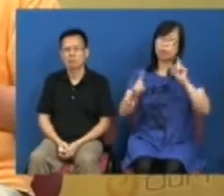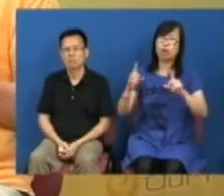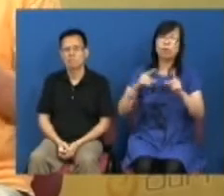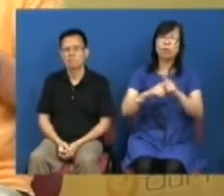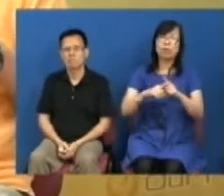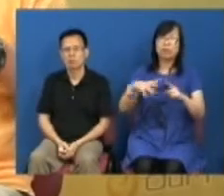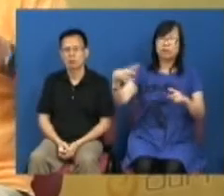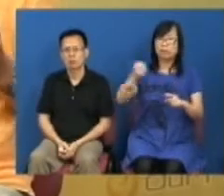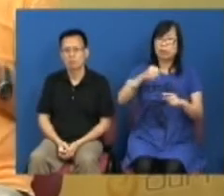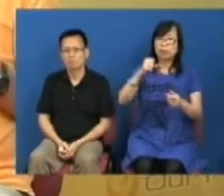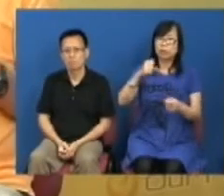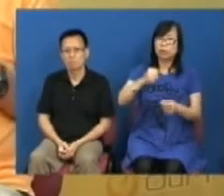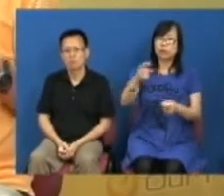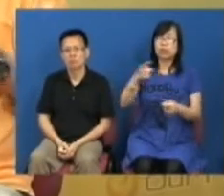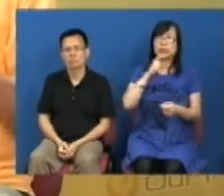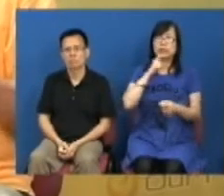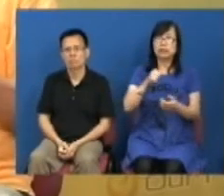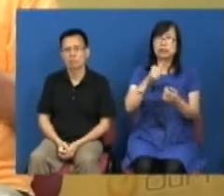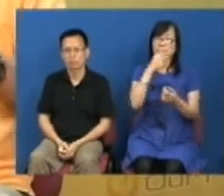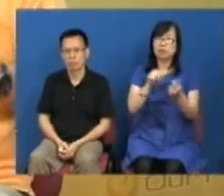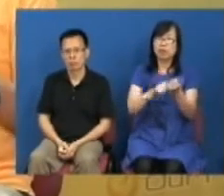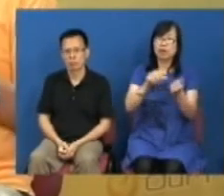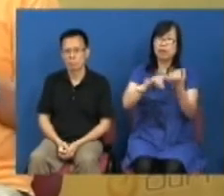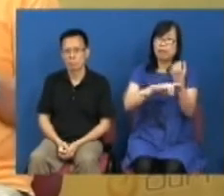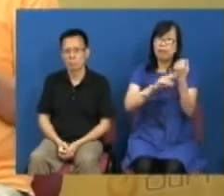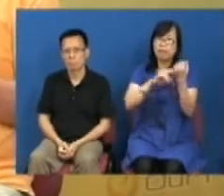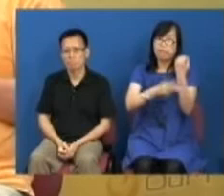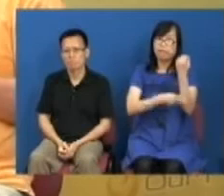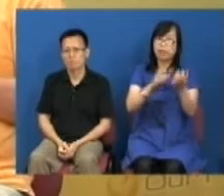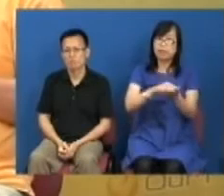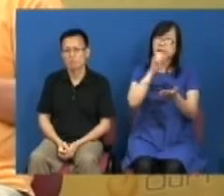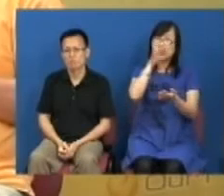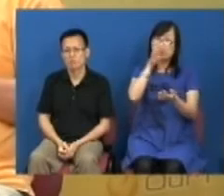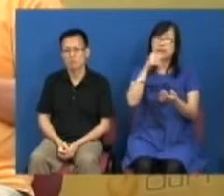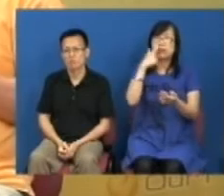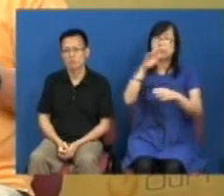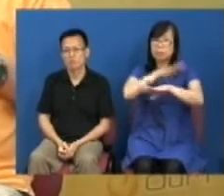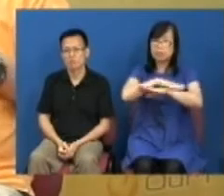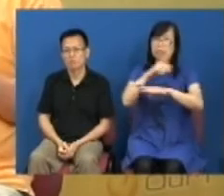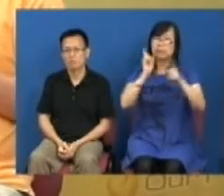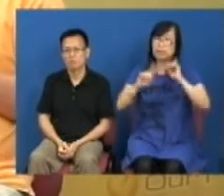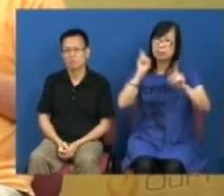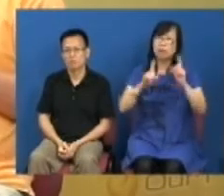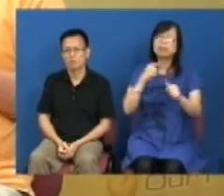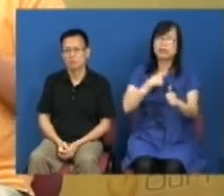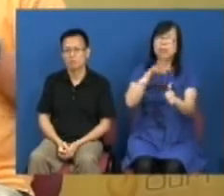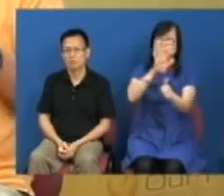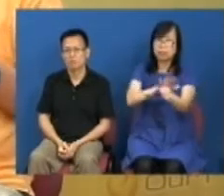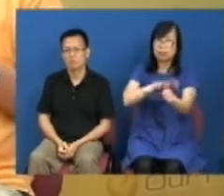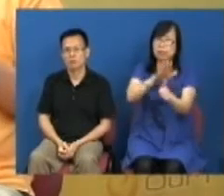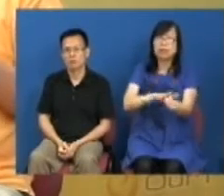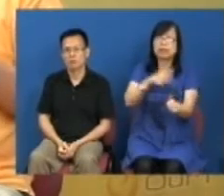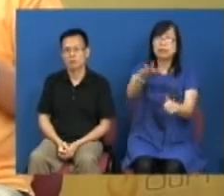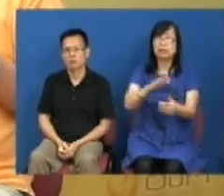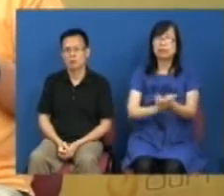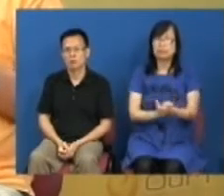香港賴以成功法治新闻自由言论自由是我们很珍惜的也是区